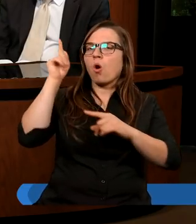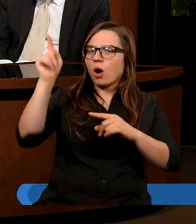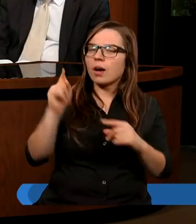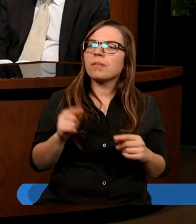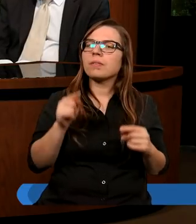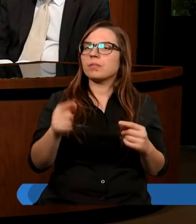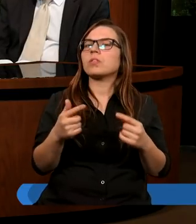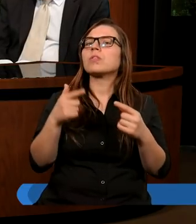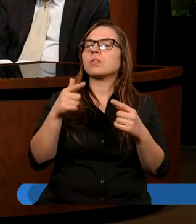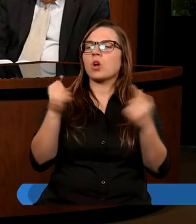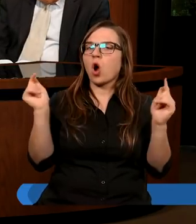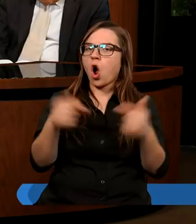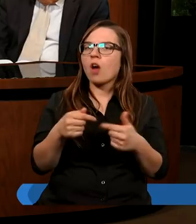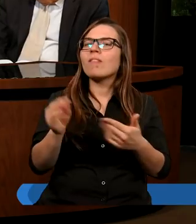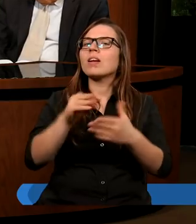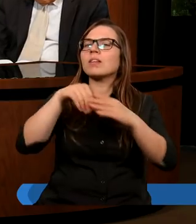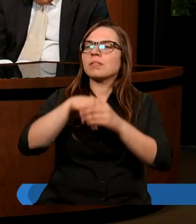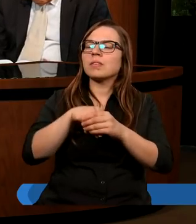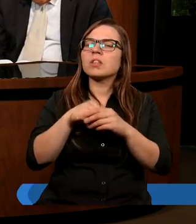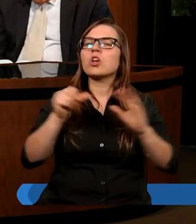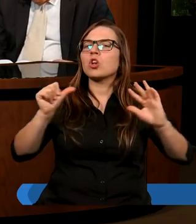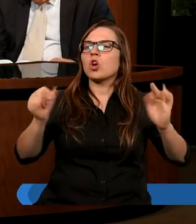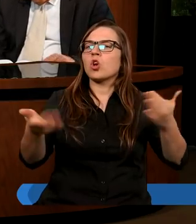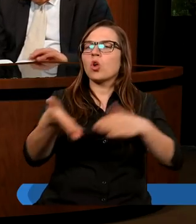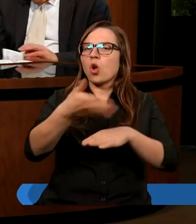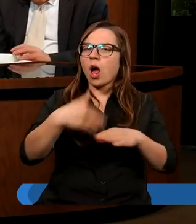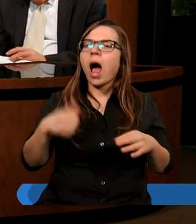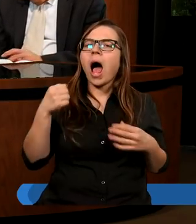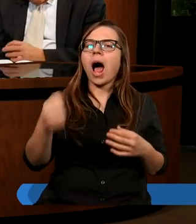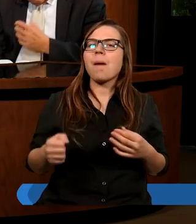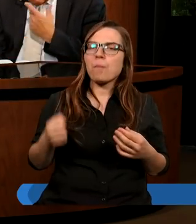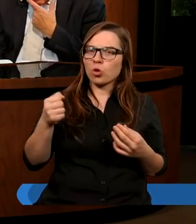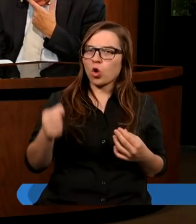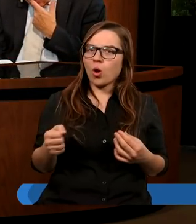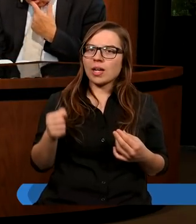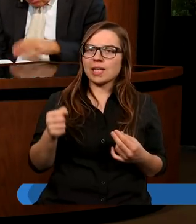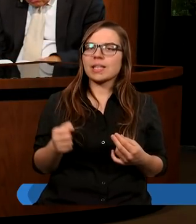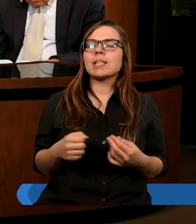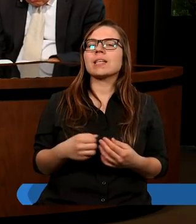Ten konflikt opisany jest w szóstym rozdziale dziejów apostolskich.